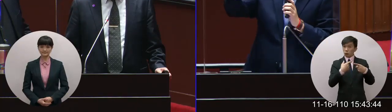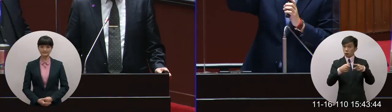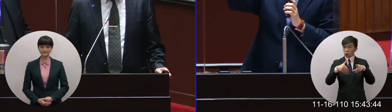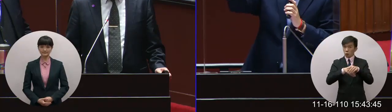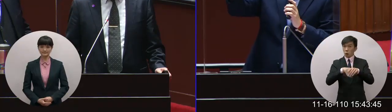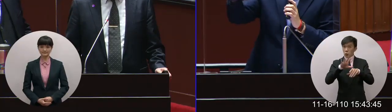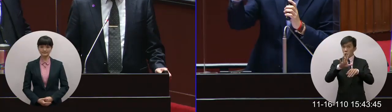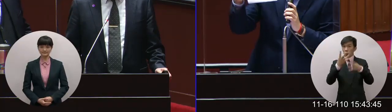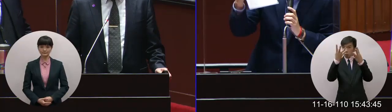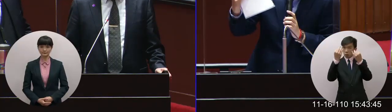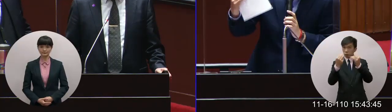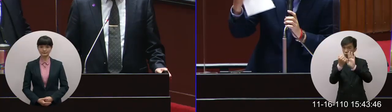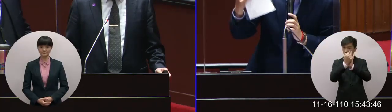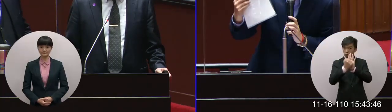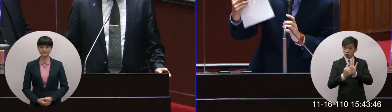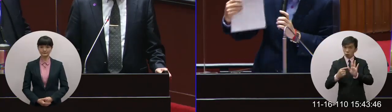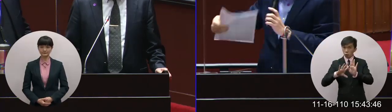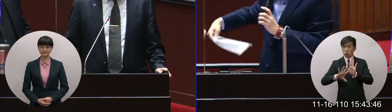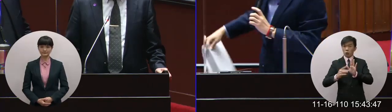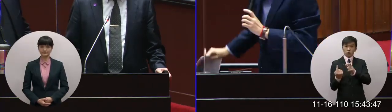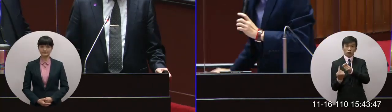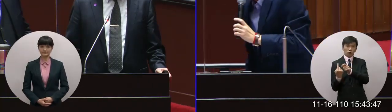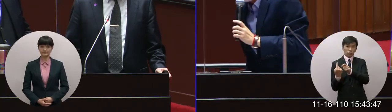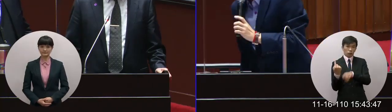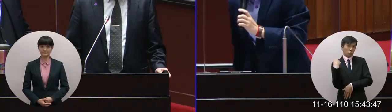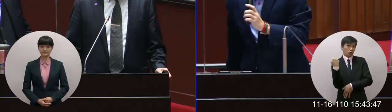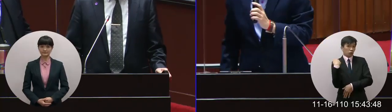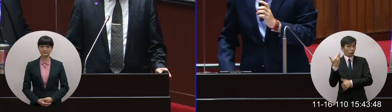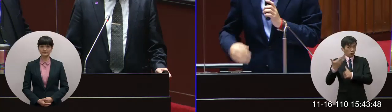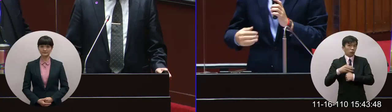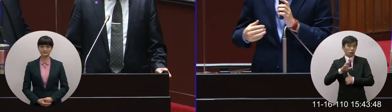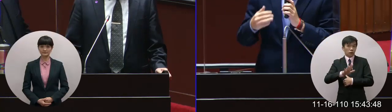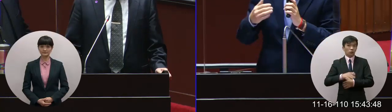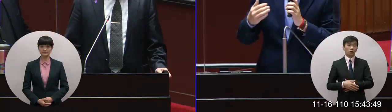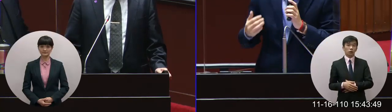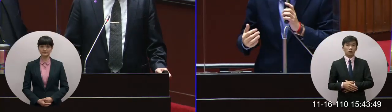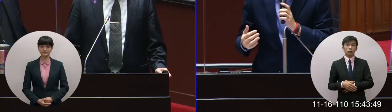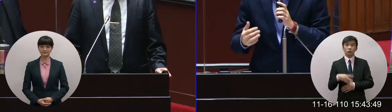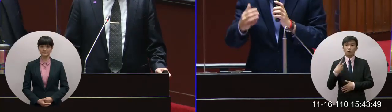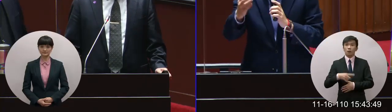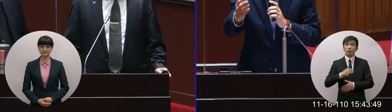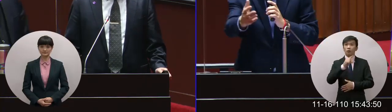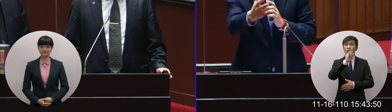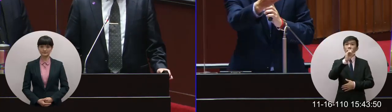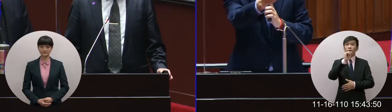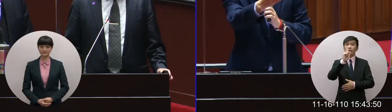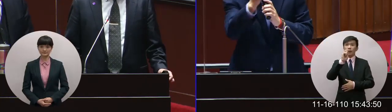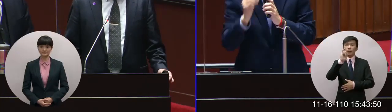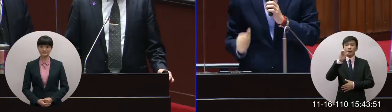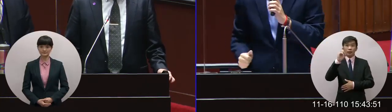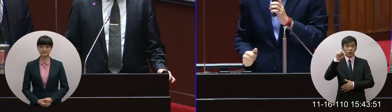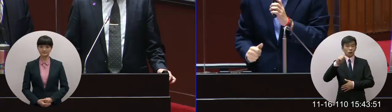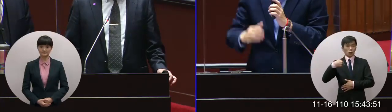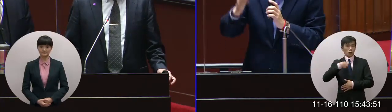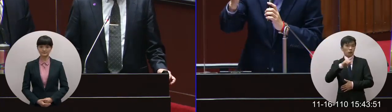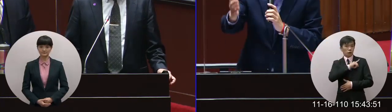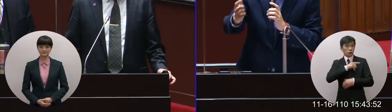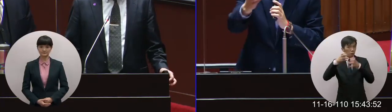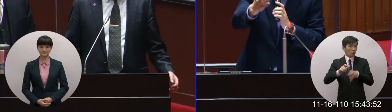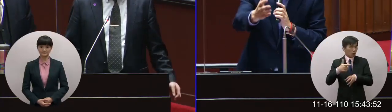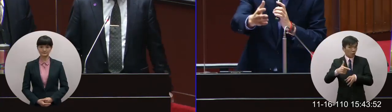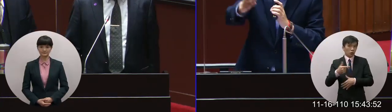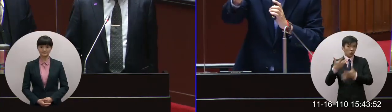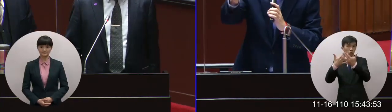數據都在這昨天才給我的數字那一方面GSAG的也不是我開的網路就在那個平台上